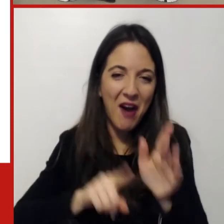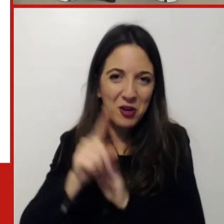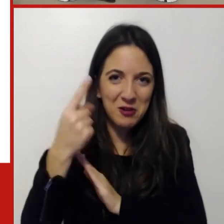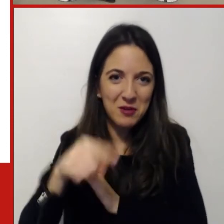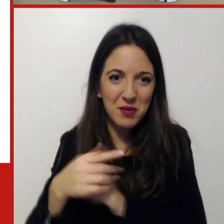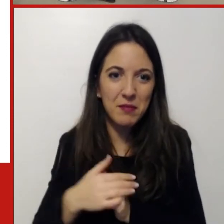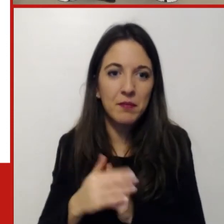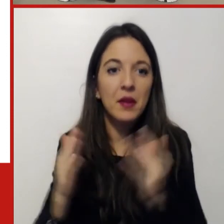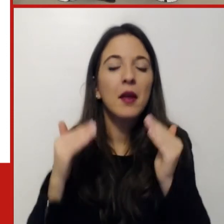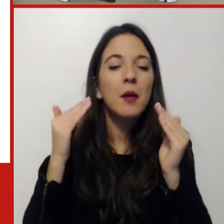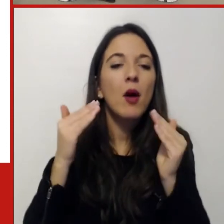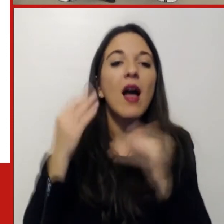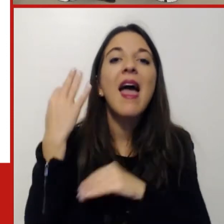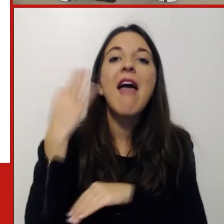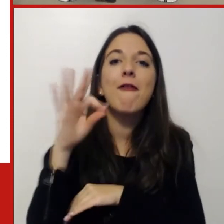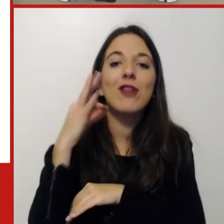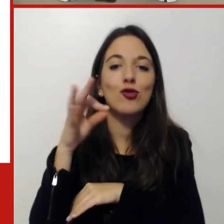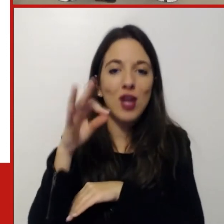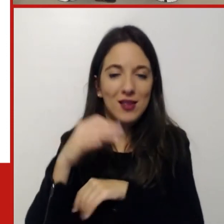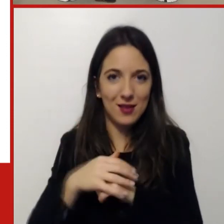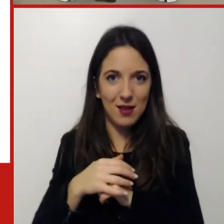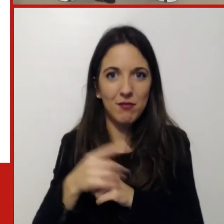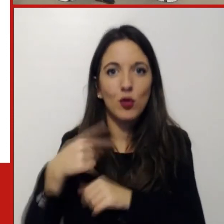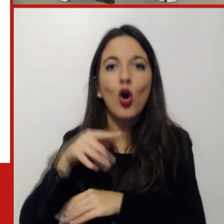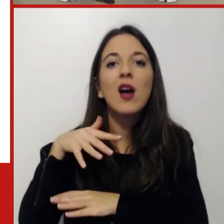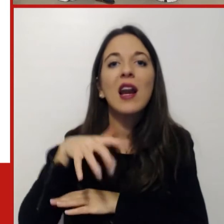che ci dice abbiamo recuperato,